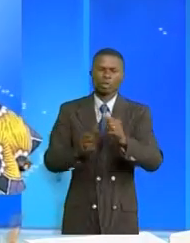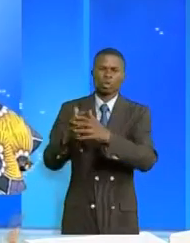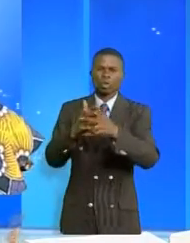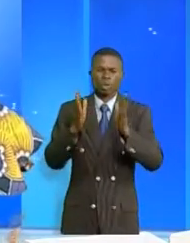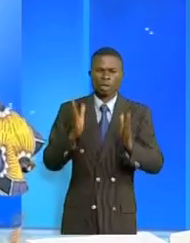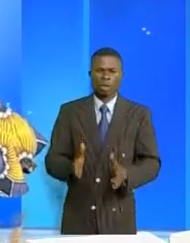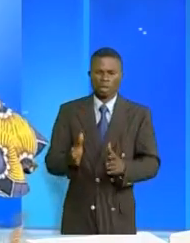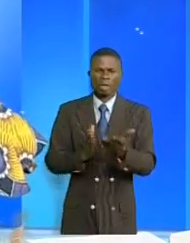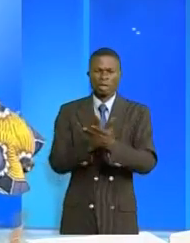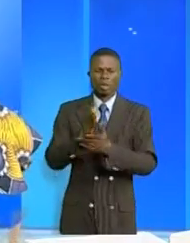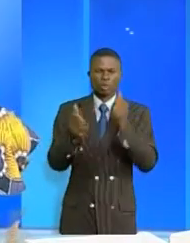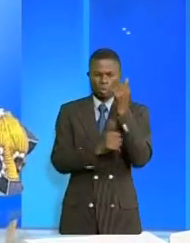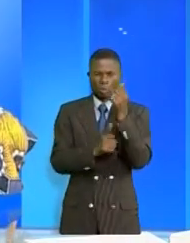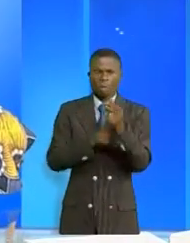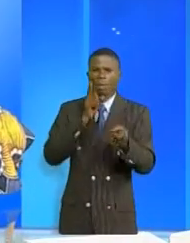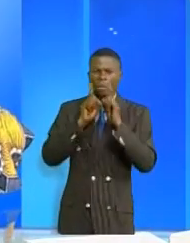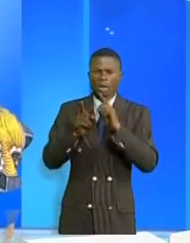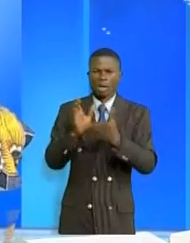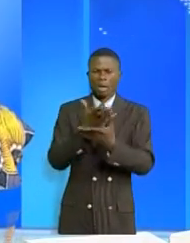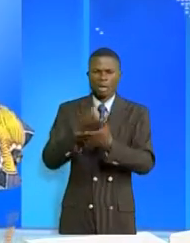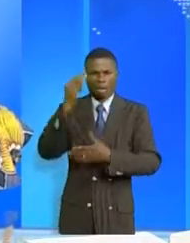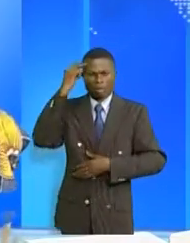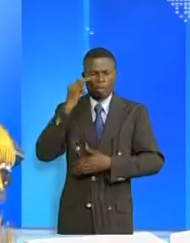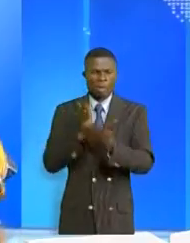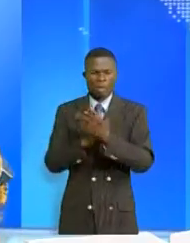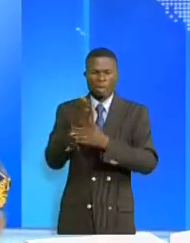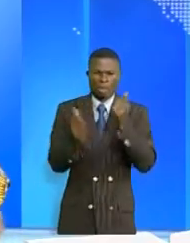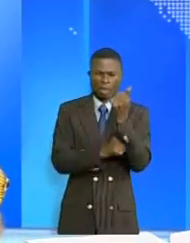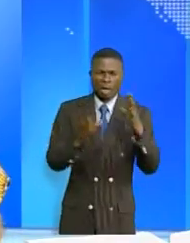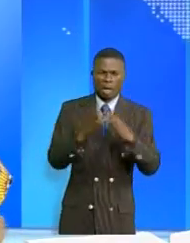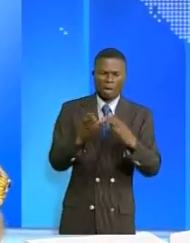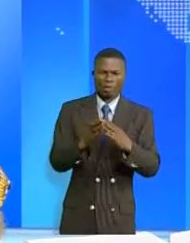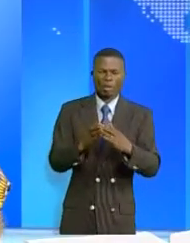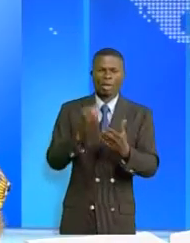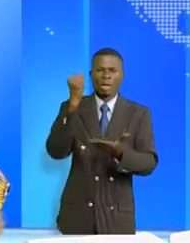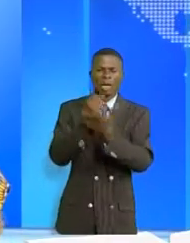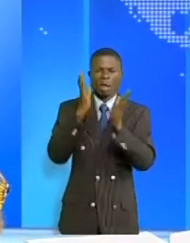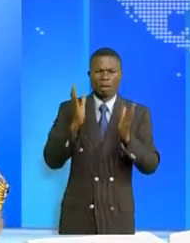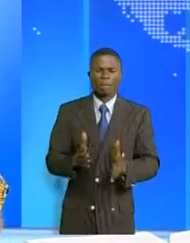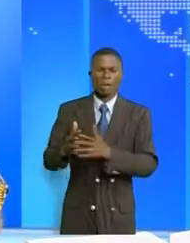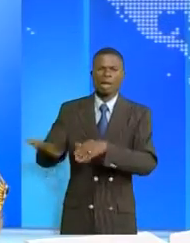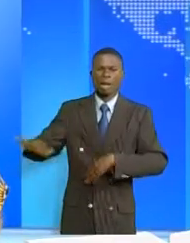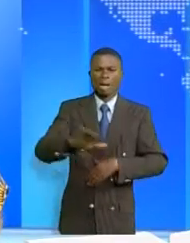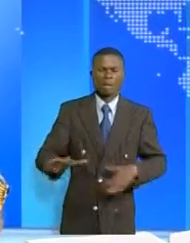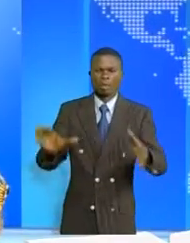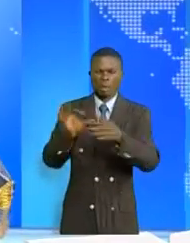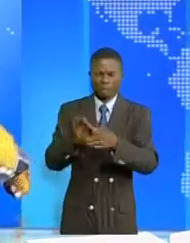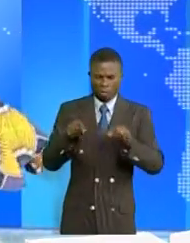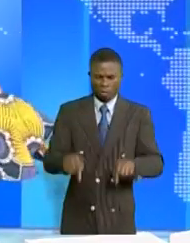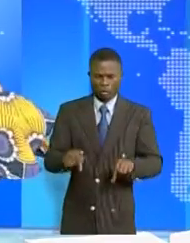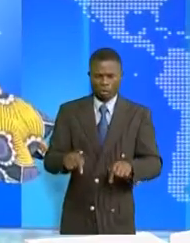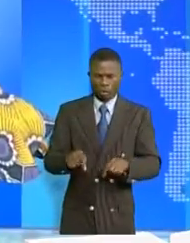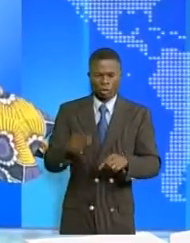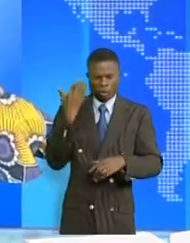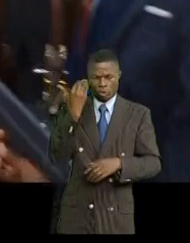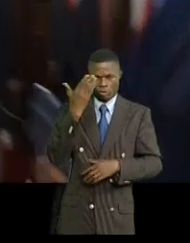sujet évoqué lors de cet échange entre les ministres des droits humains, Albert Pouba, et l'ambassadeur des États-Unis en RDC, Mark